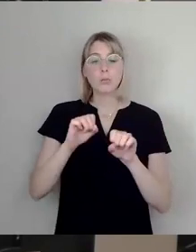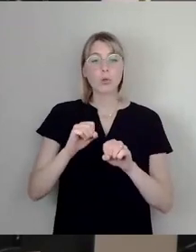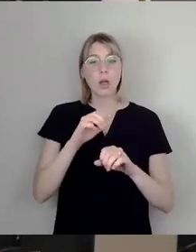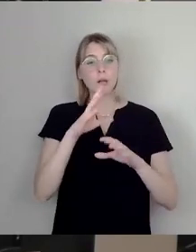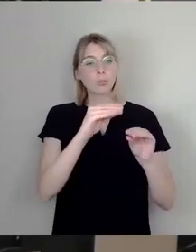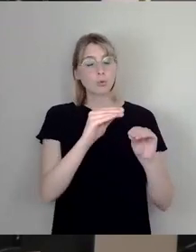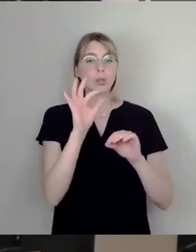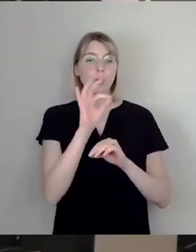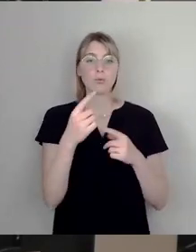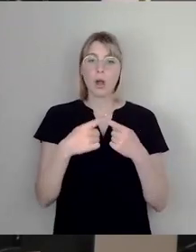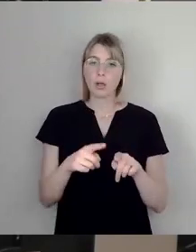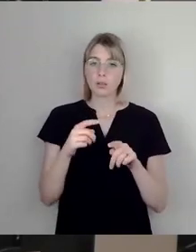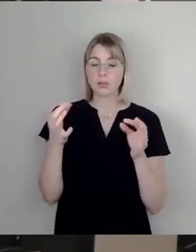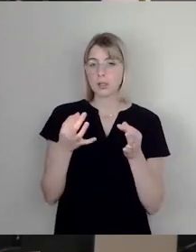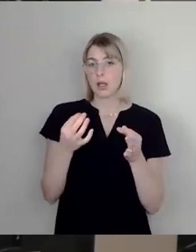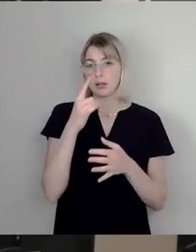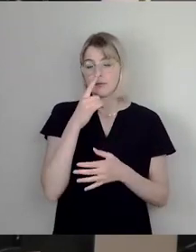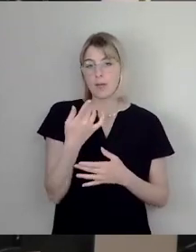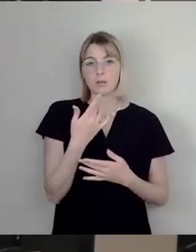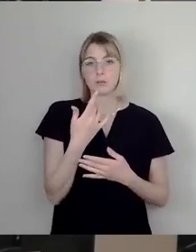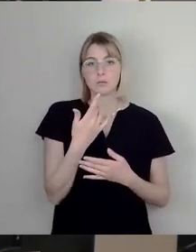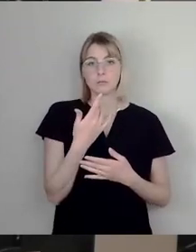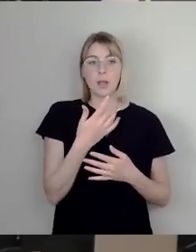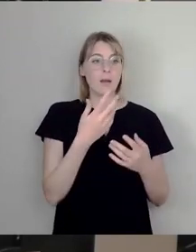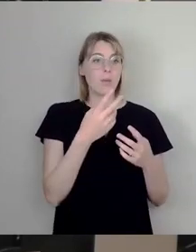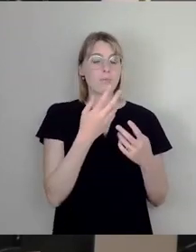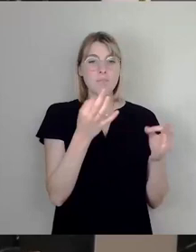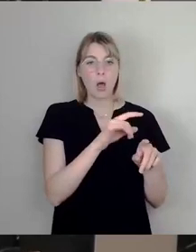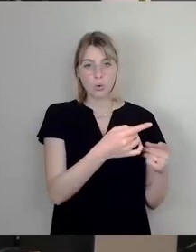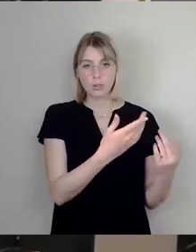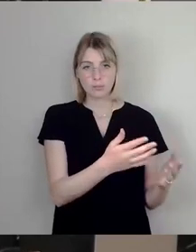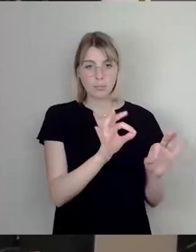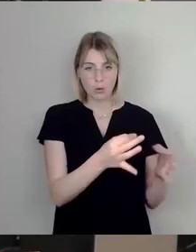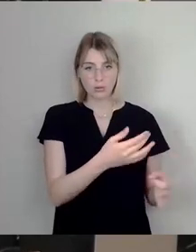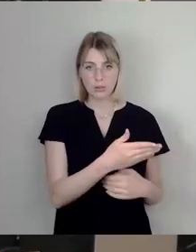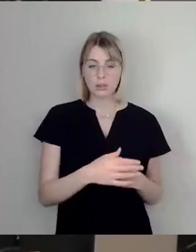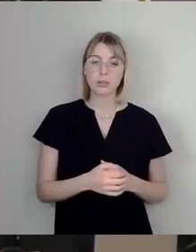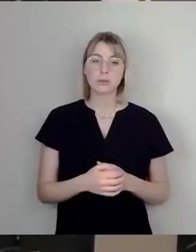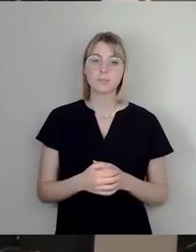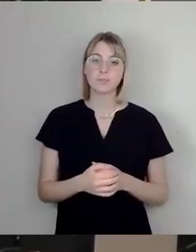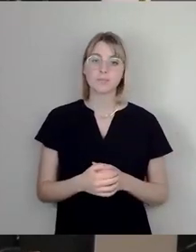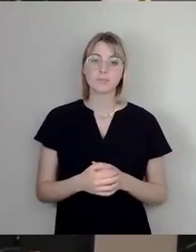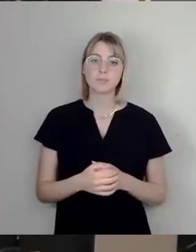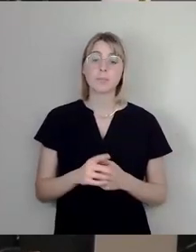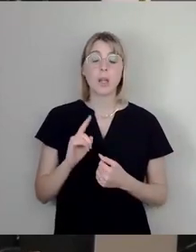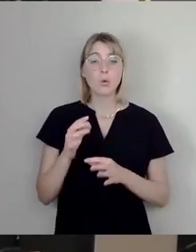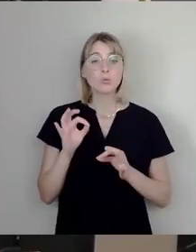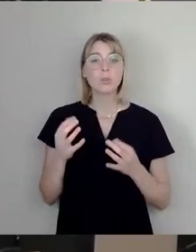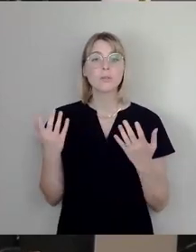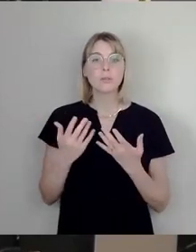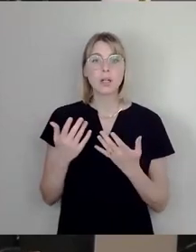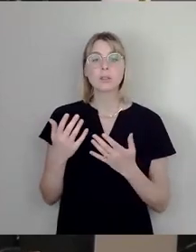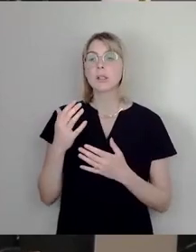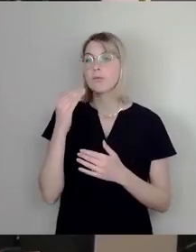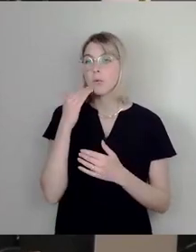Das Günstigste sind im Übrigen Wohnungen. Wenn einfach die Unterbringung in dezentralen Wohnungen stattfindet, aus sozialpolitischer Sicht, ist das sowieso